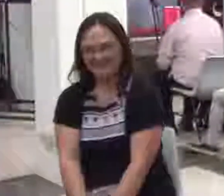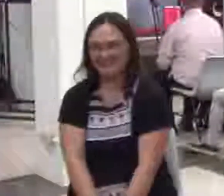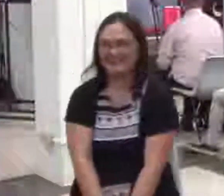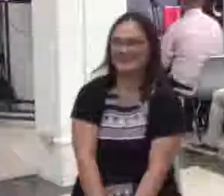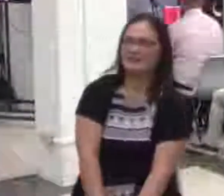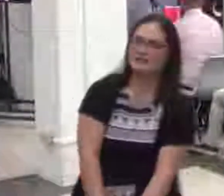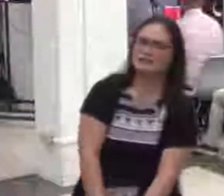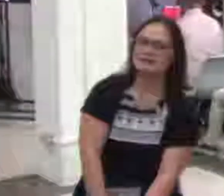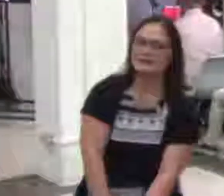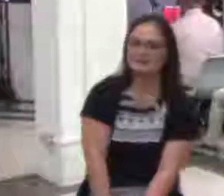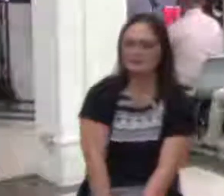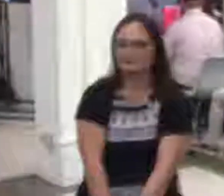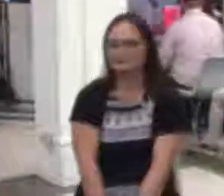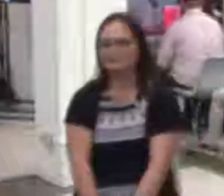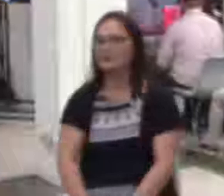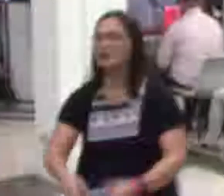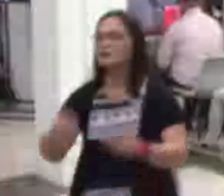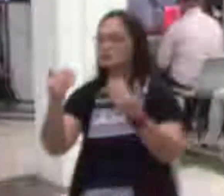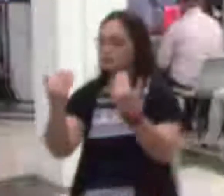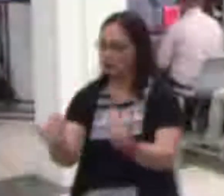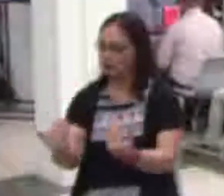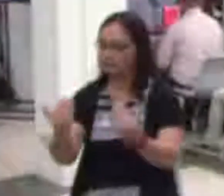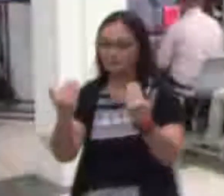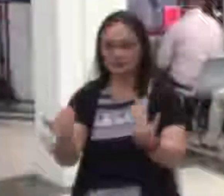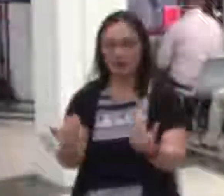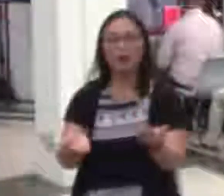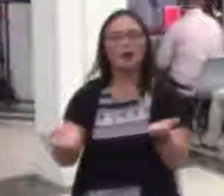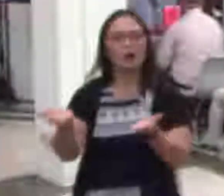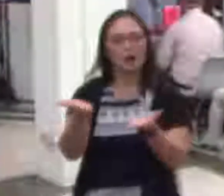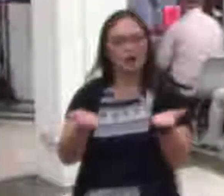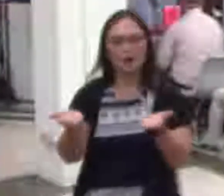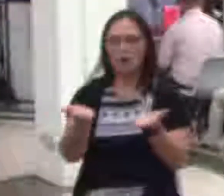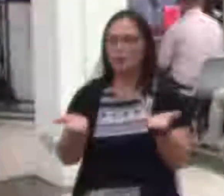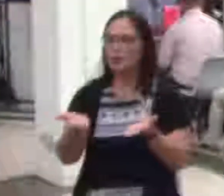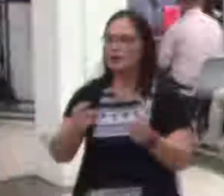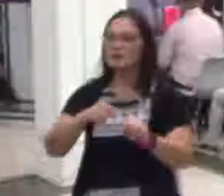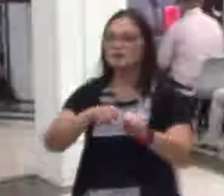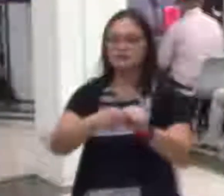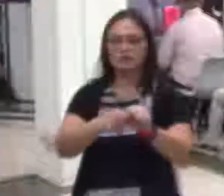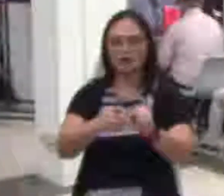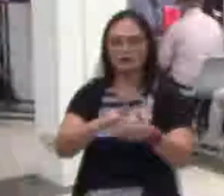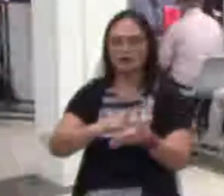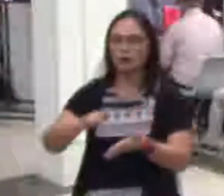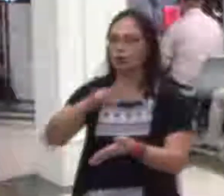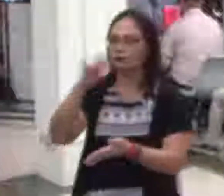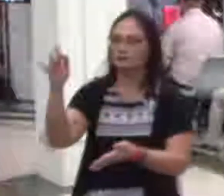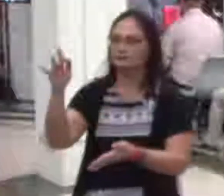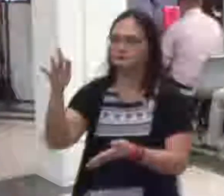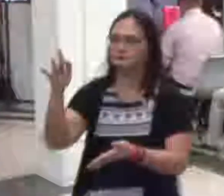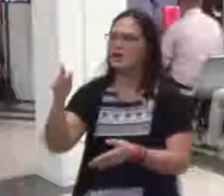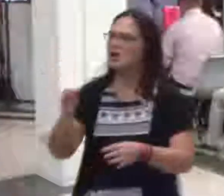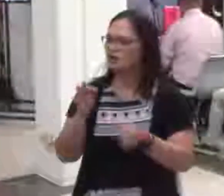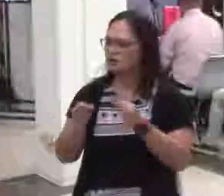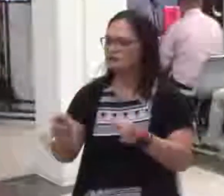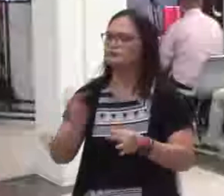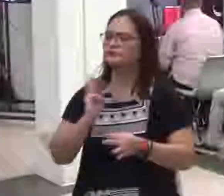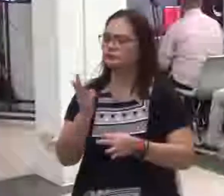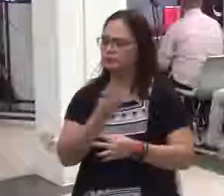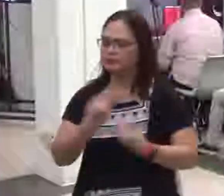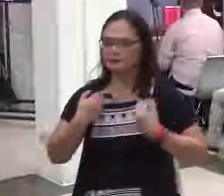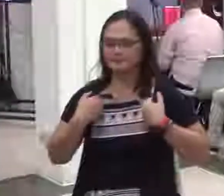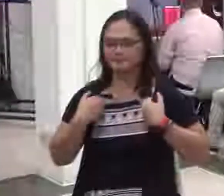paano itong mangyayari nakikinig ba kayo kung meron tayong desire mga kapatid